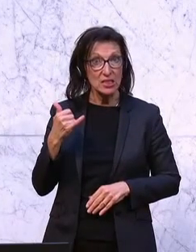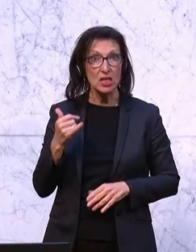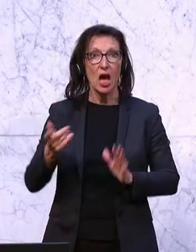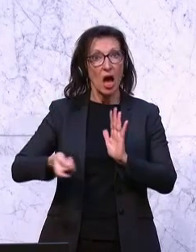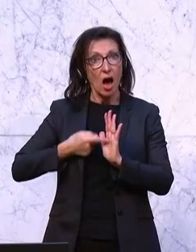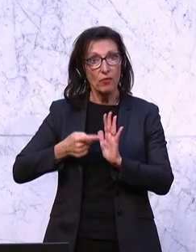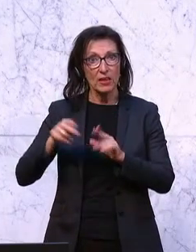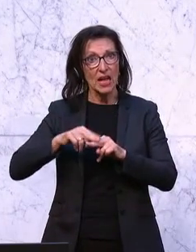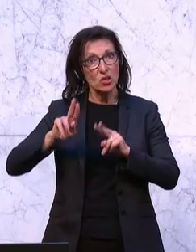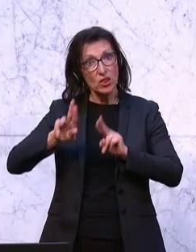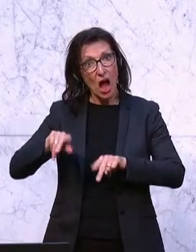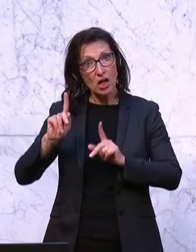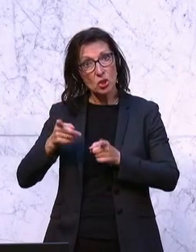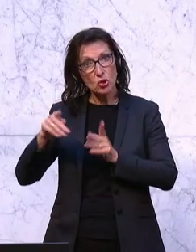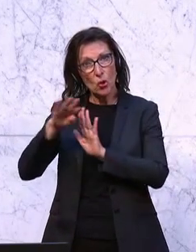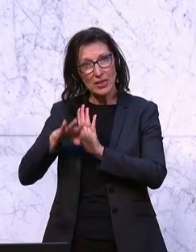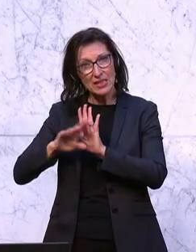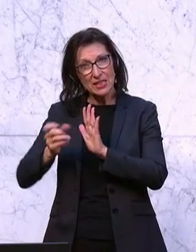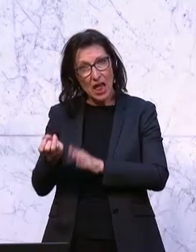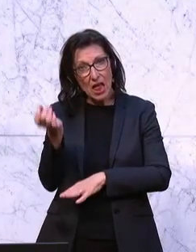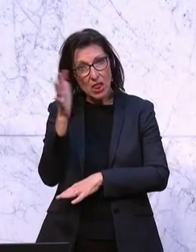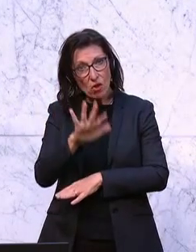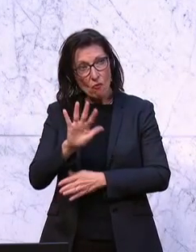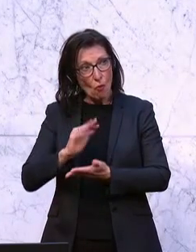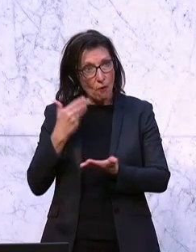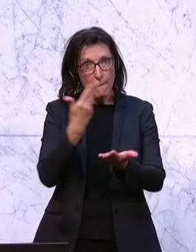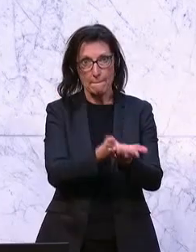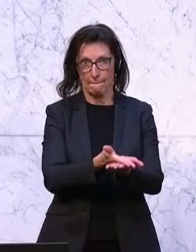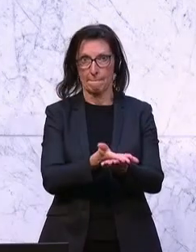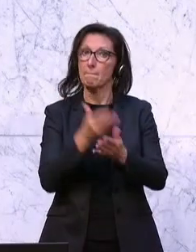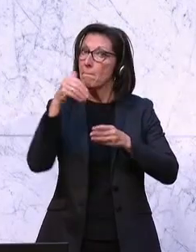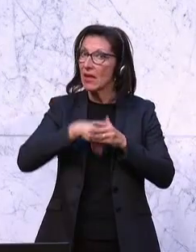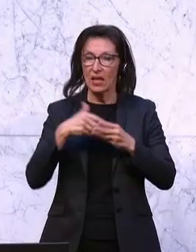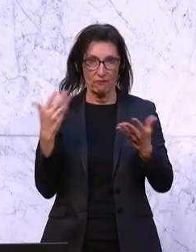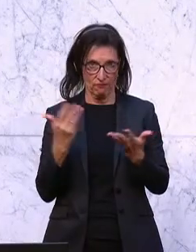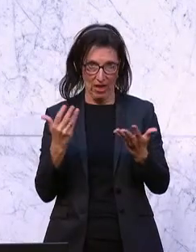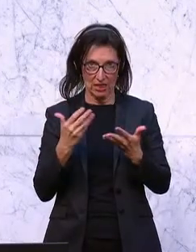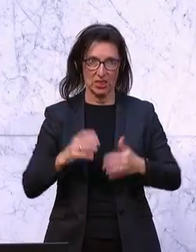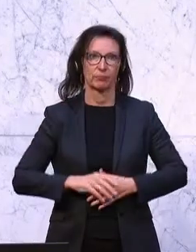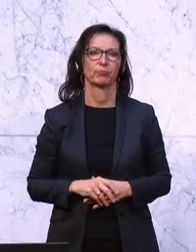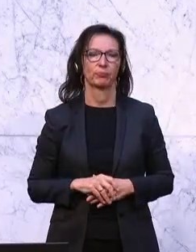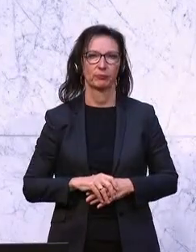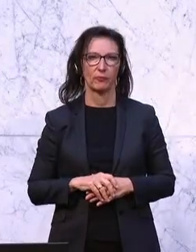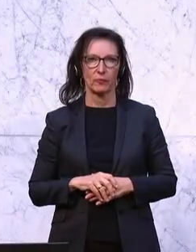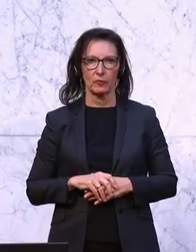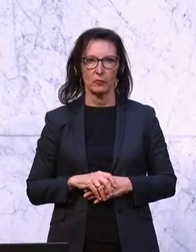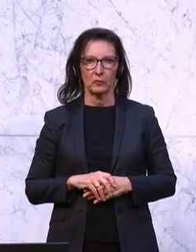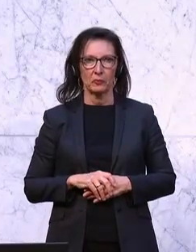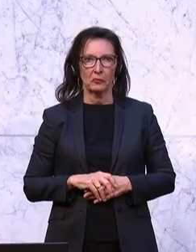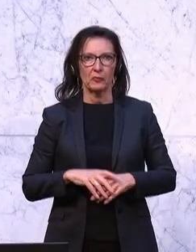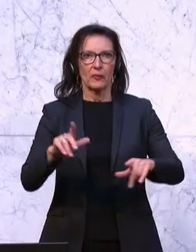Nationalrat einen Gesetzesentwurf, folgende Punkte zum Inhalt hat, zuzustimmen. Und zwar ein